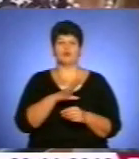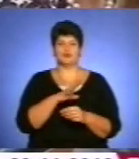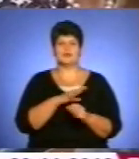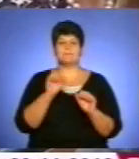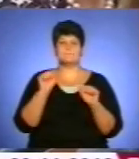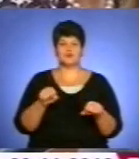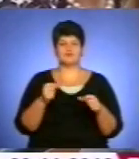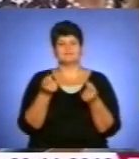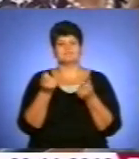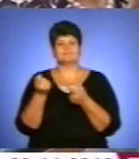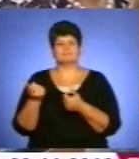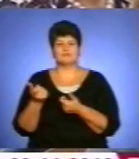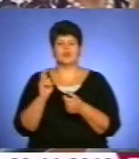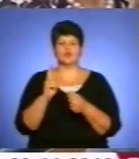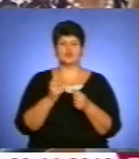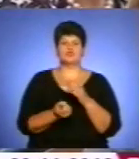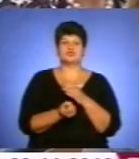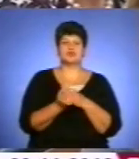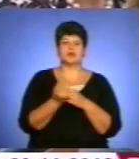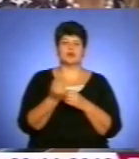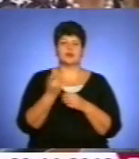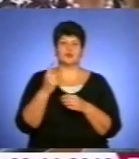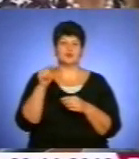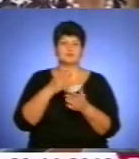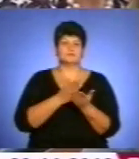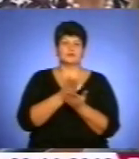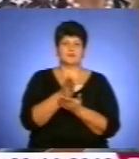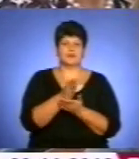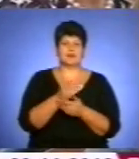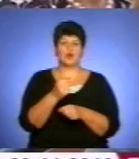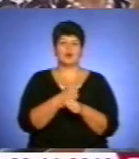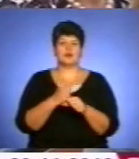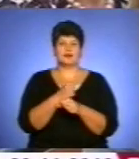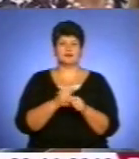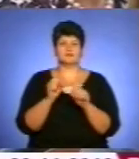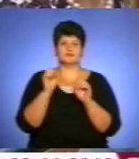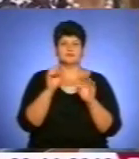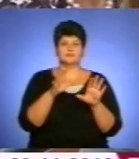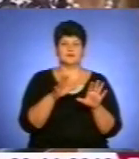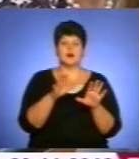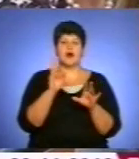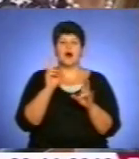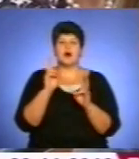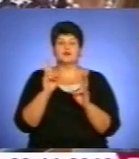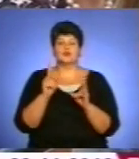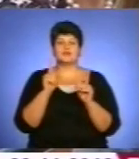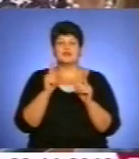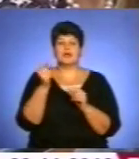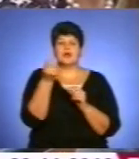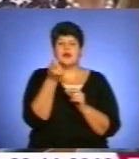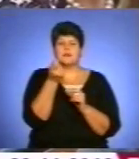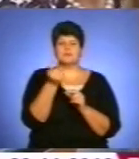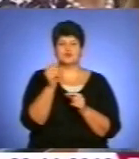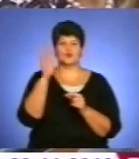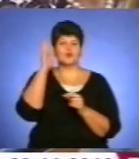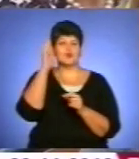деку гумані, хто джерело туди справляв, хто ріки до водойми скерував, а хто лишенька плиночку